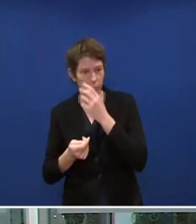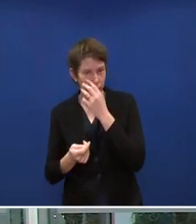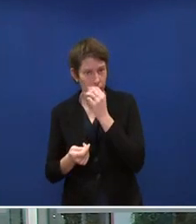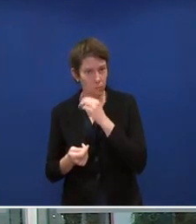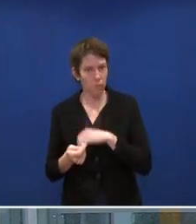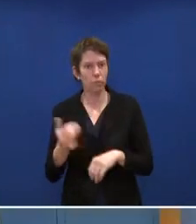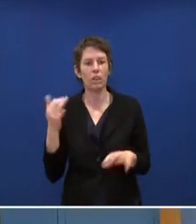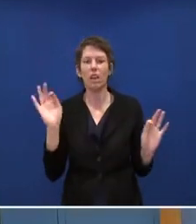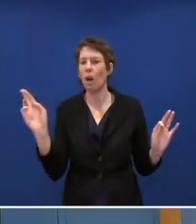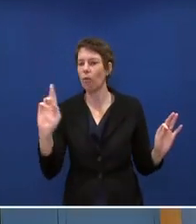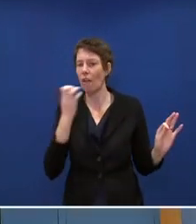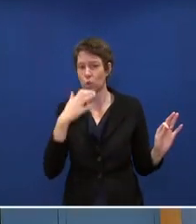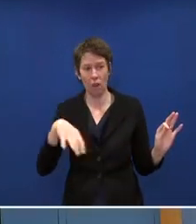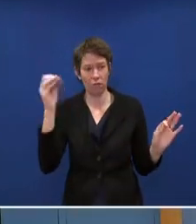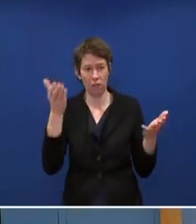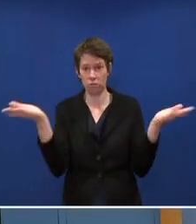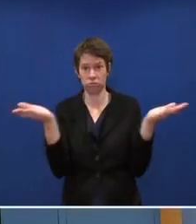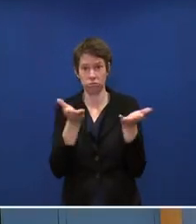Genau. Wer möchte denn anfangen?